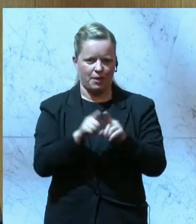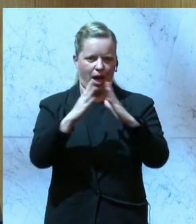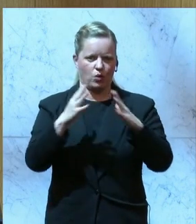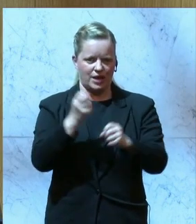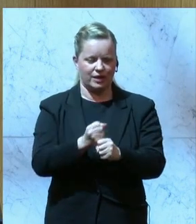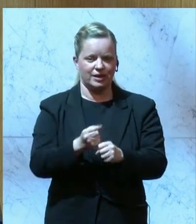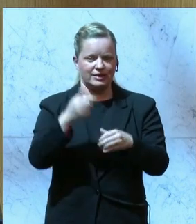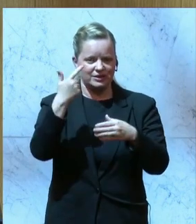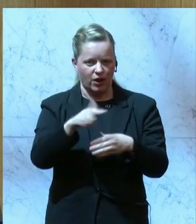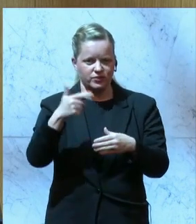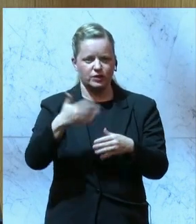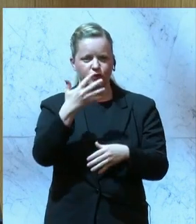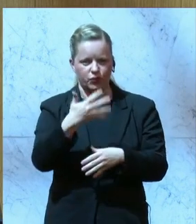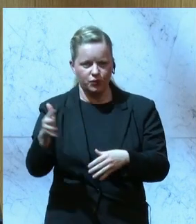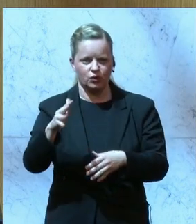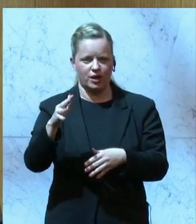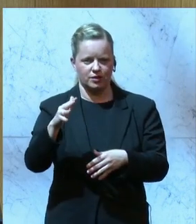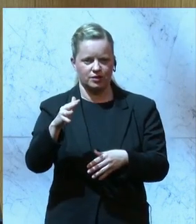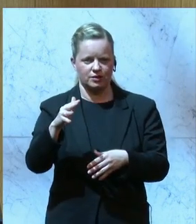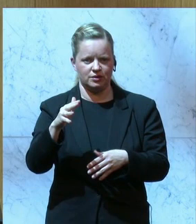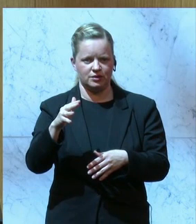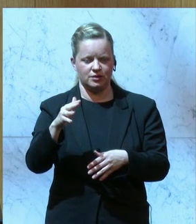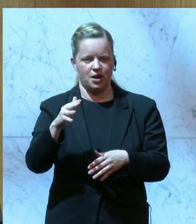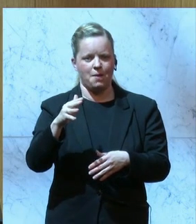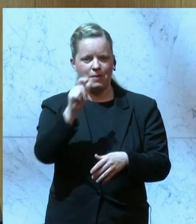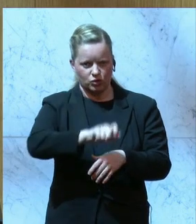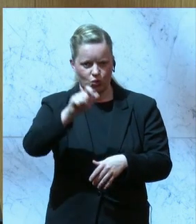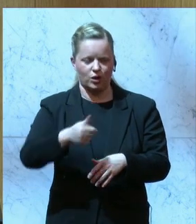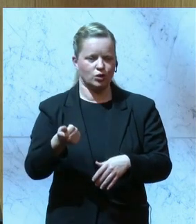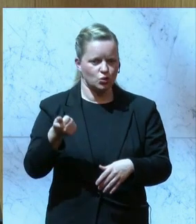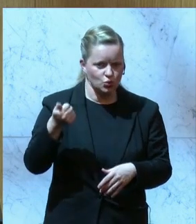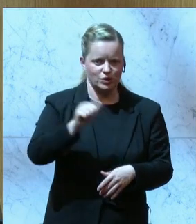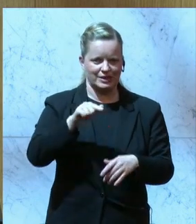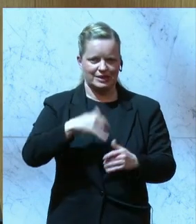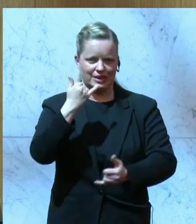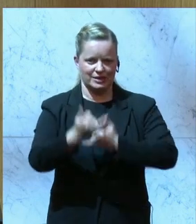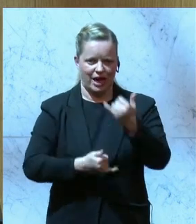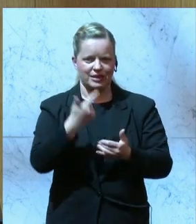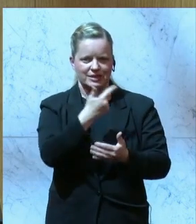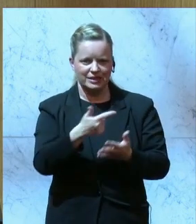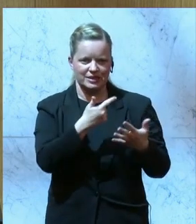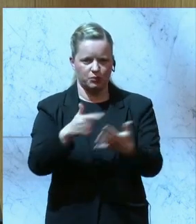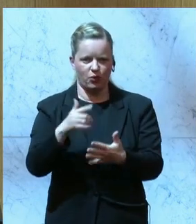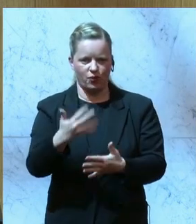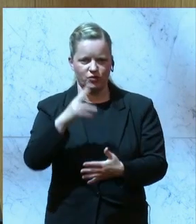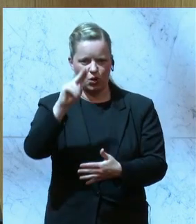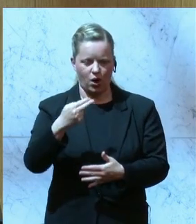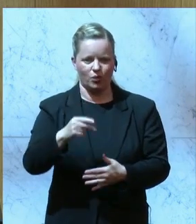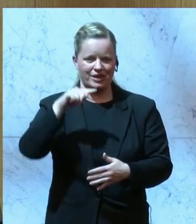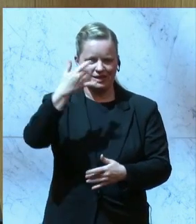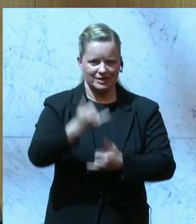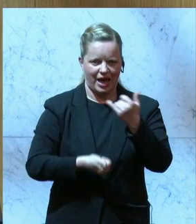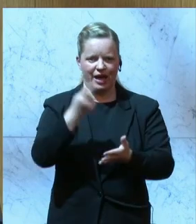22.500 Personen zusätzlich heuer 750 Euro und das nächste Jahr 1